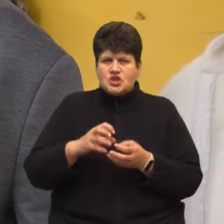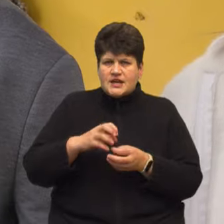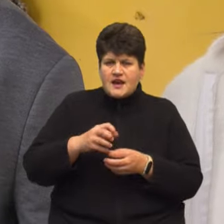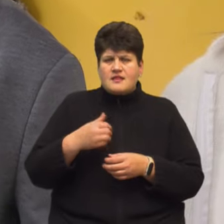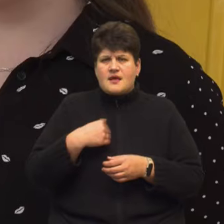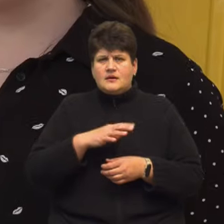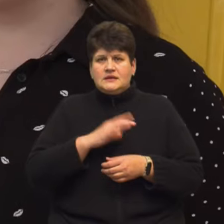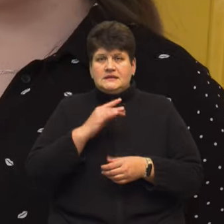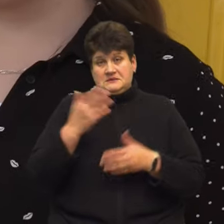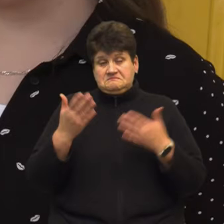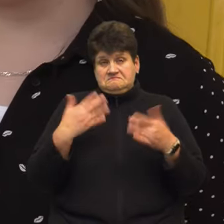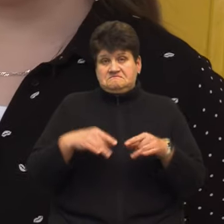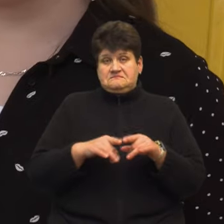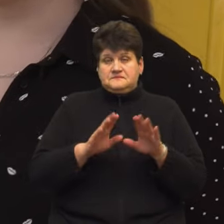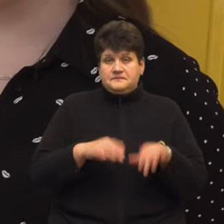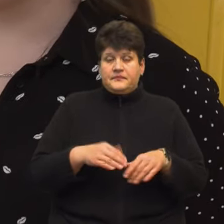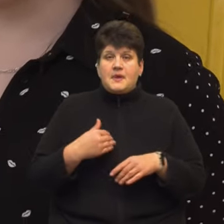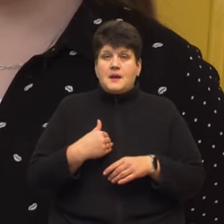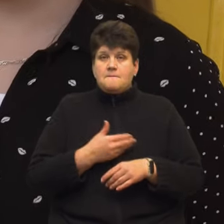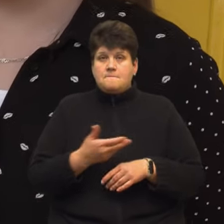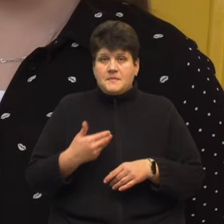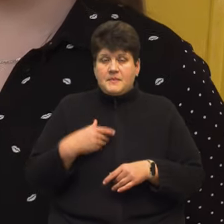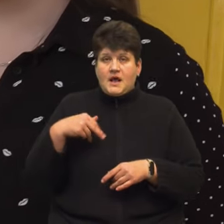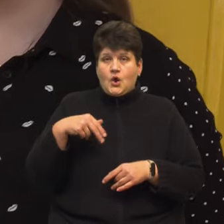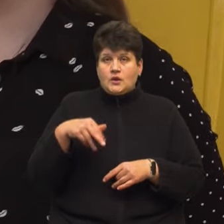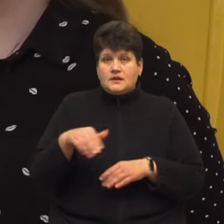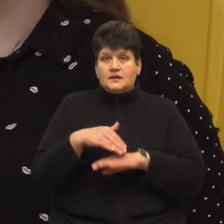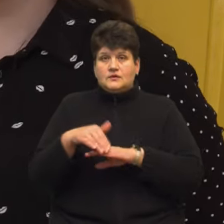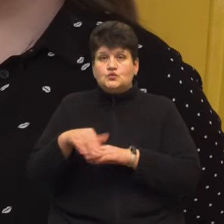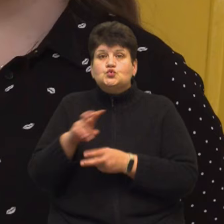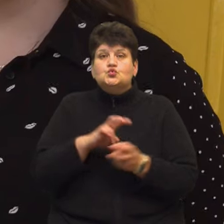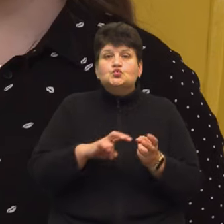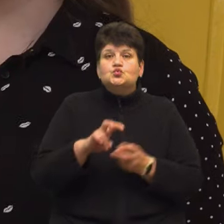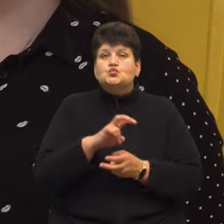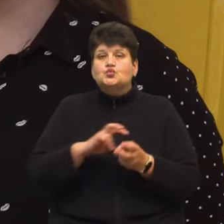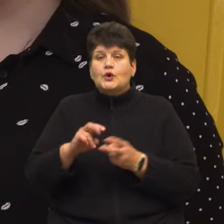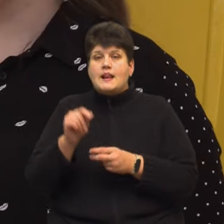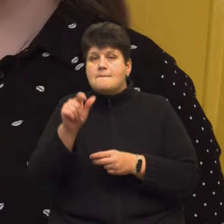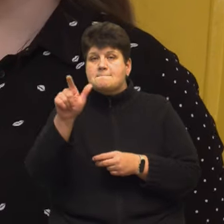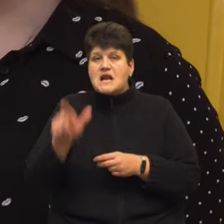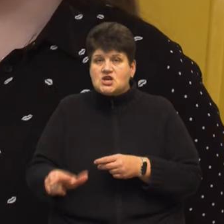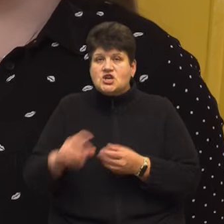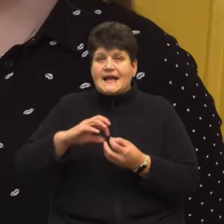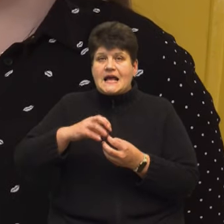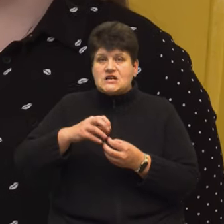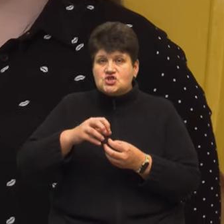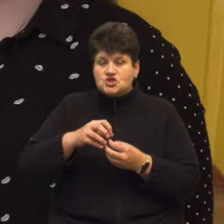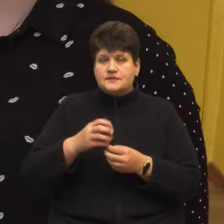навіть весло. Ми ще ходили по дворі і шукали пляшки і кришечки,